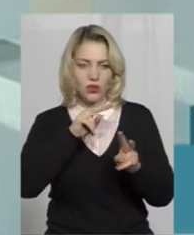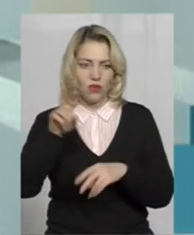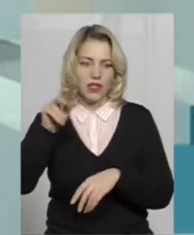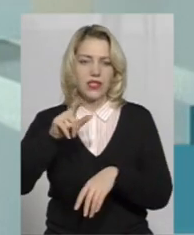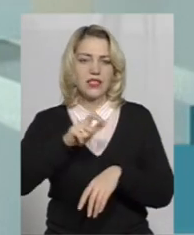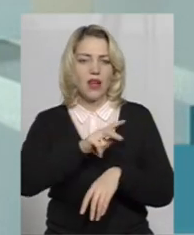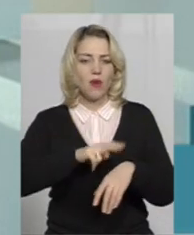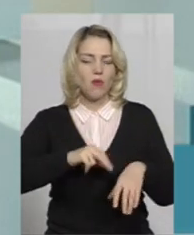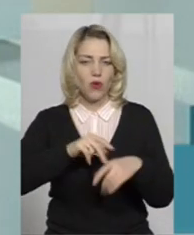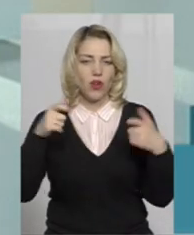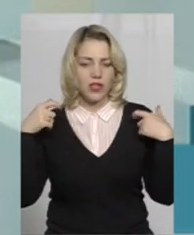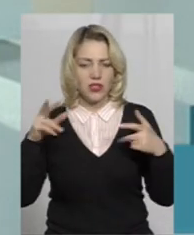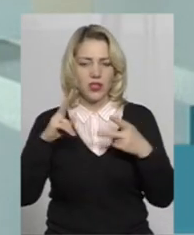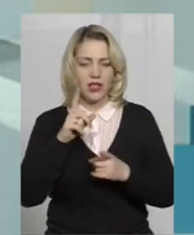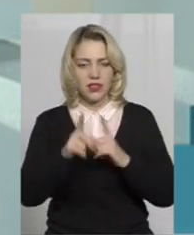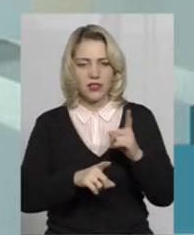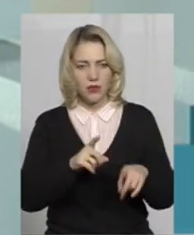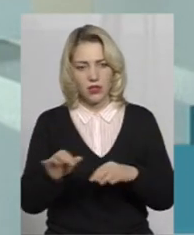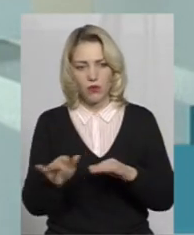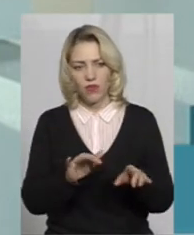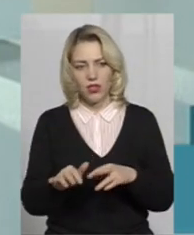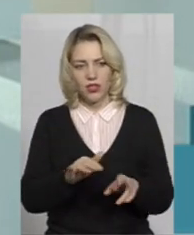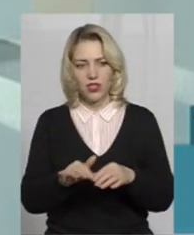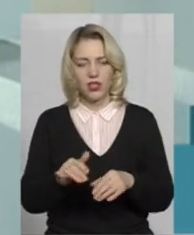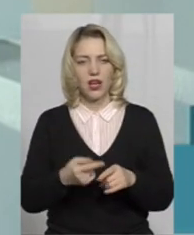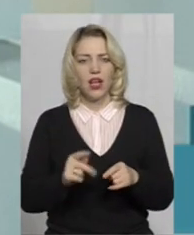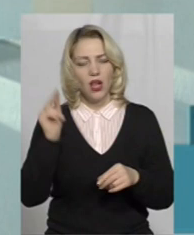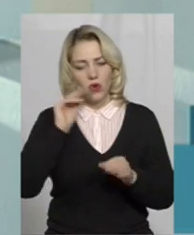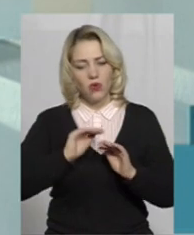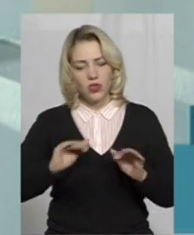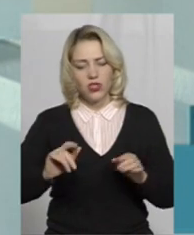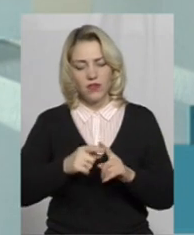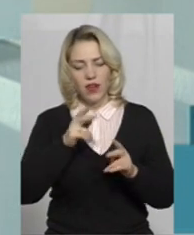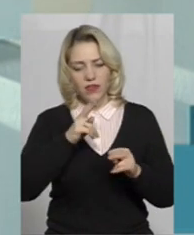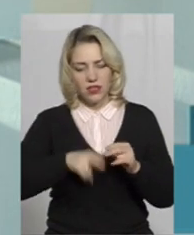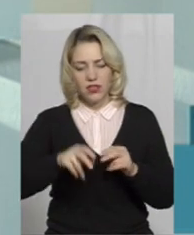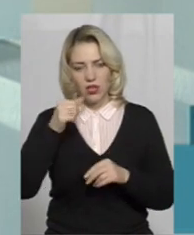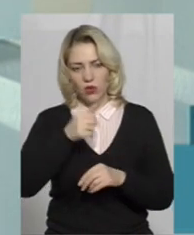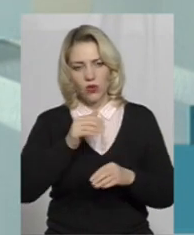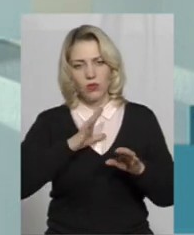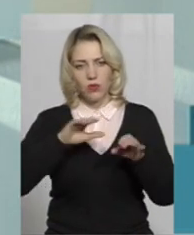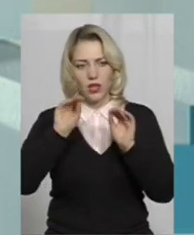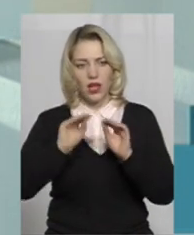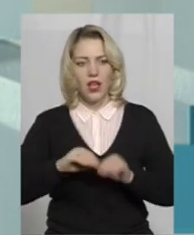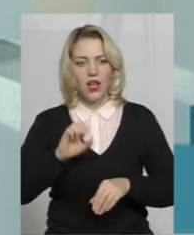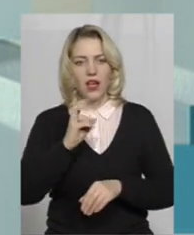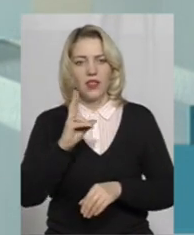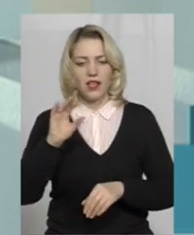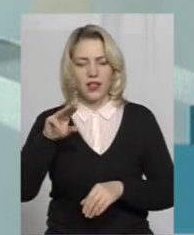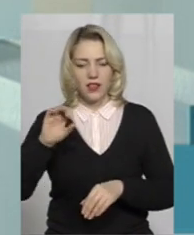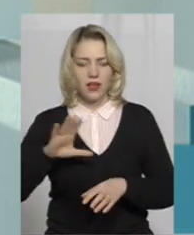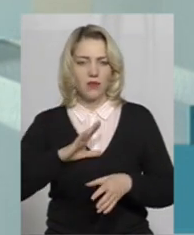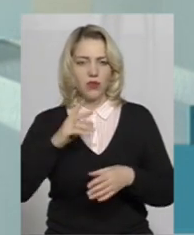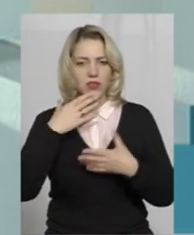також як змінювалася поведінка учнів при цьому, як впливалися ці бесіди. В кінці року вони заповнювали анкети, де давали свій відгук.